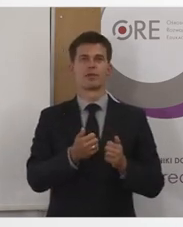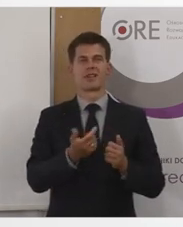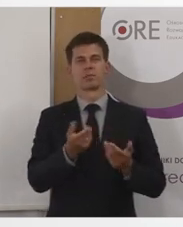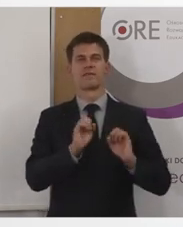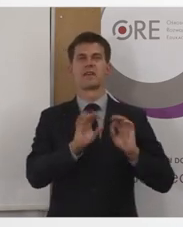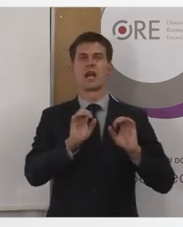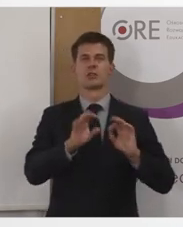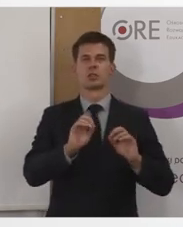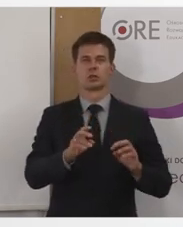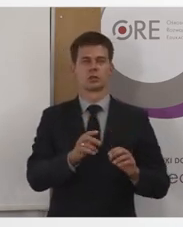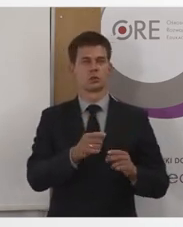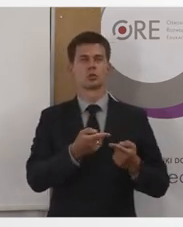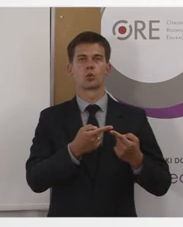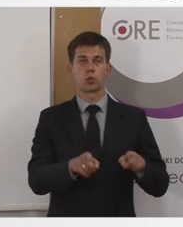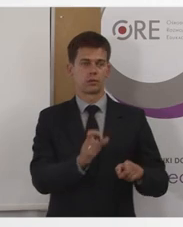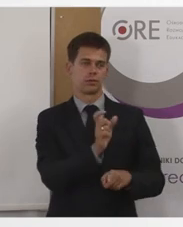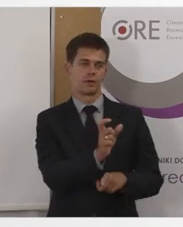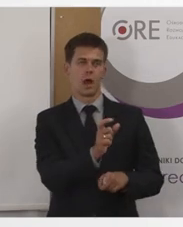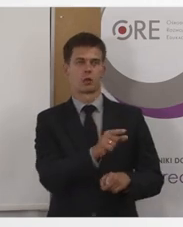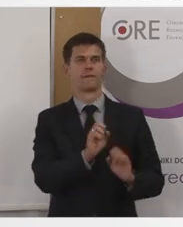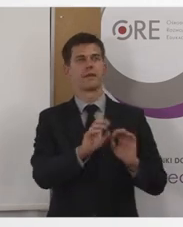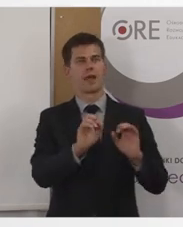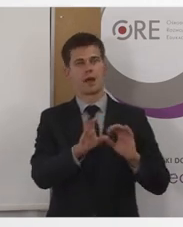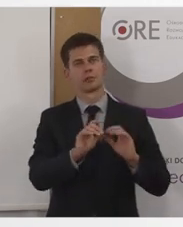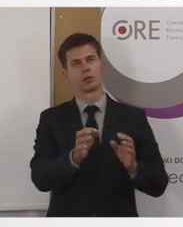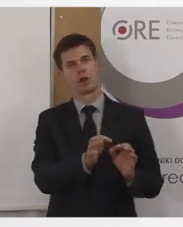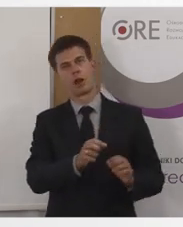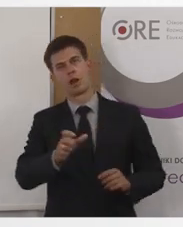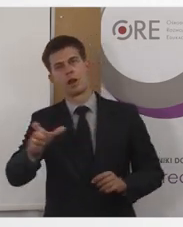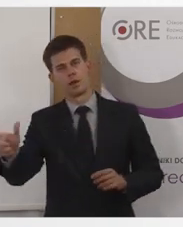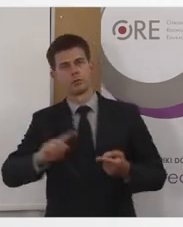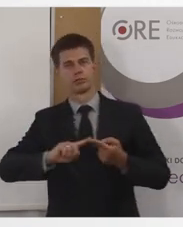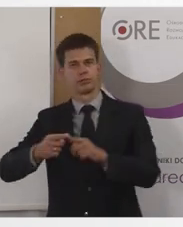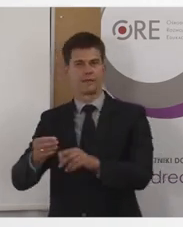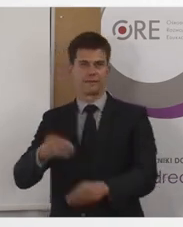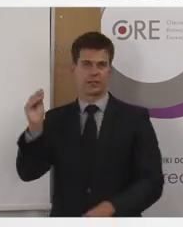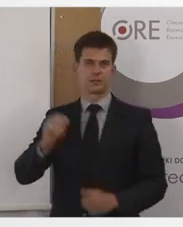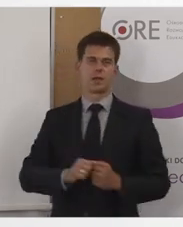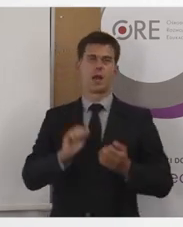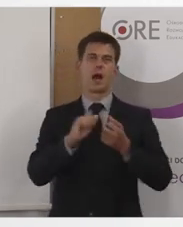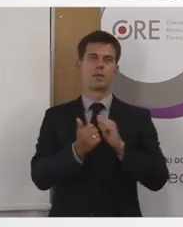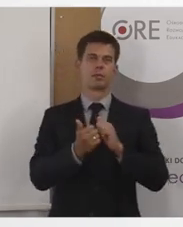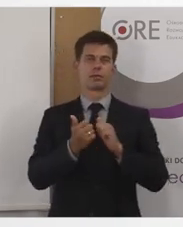skróty, wyjaśniać konkretne pojęcia i żeby były one